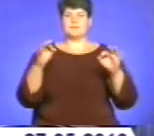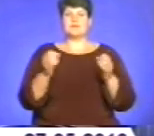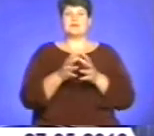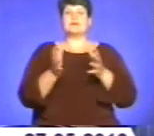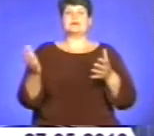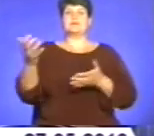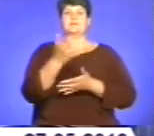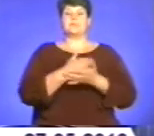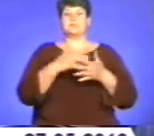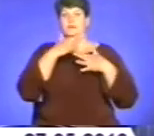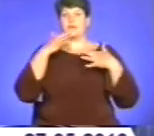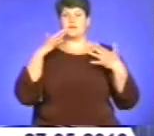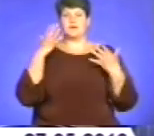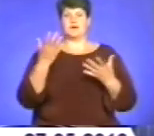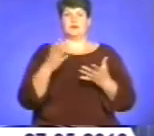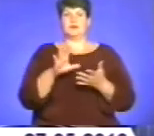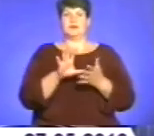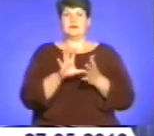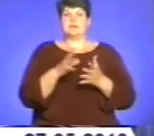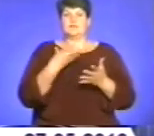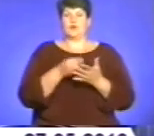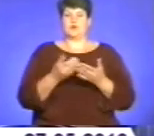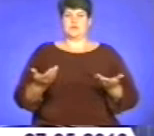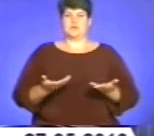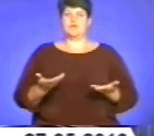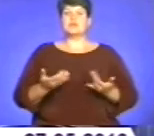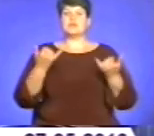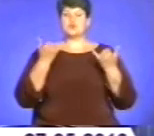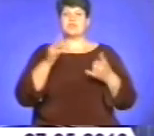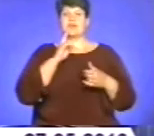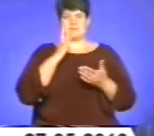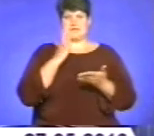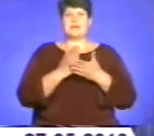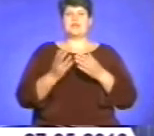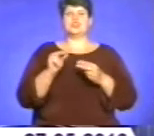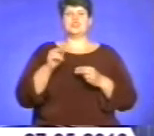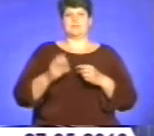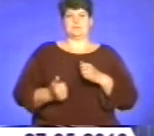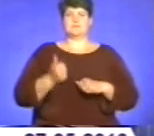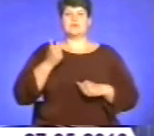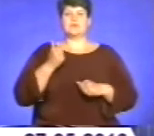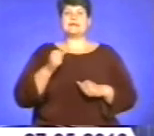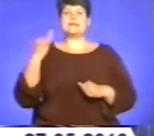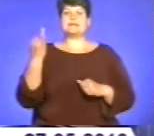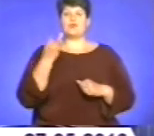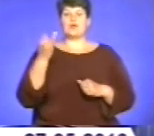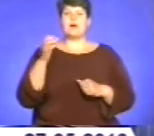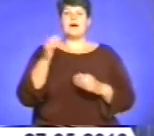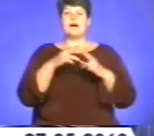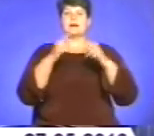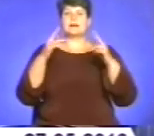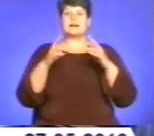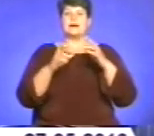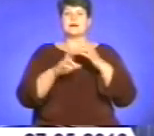міць та енергію для гідного існування. І на сьогодні Кременцю є чим пишатися. Історико-архітектурна цінність та